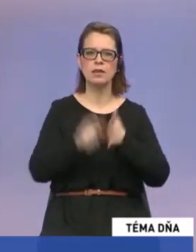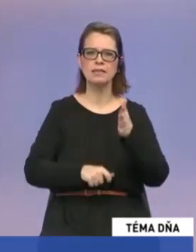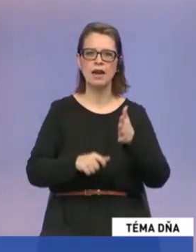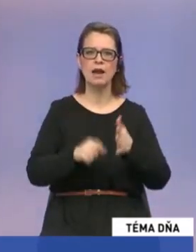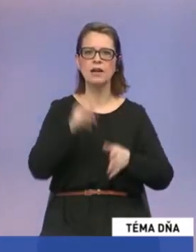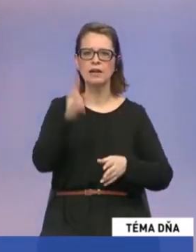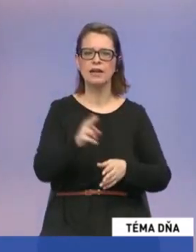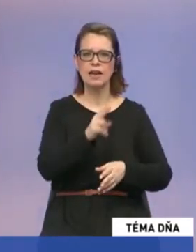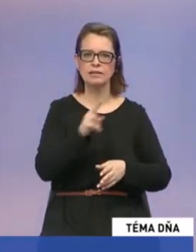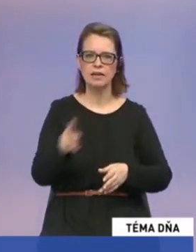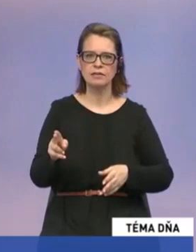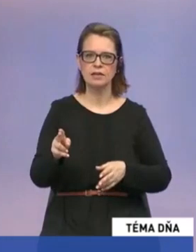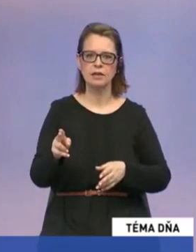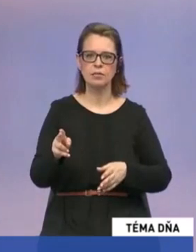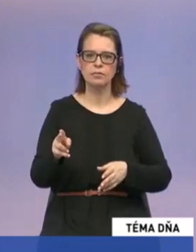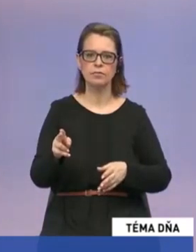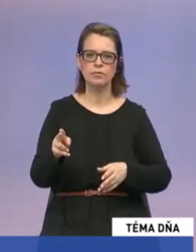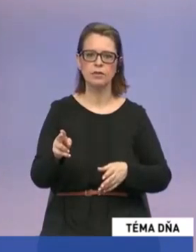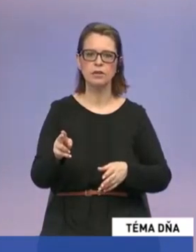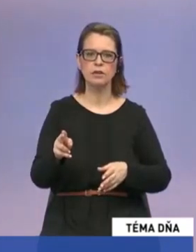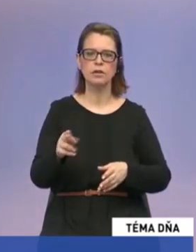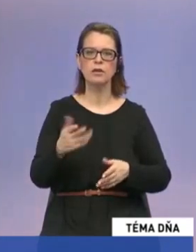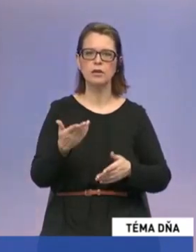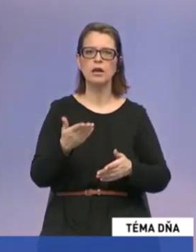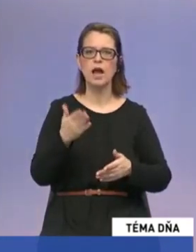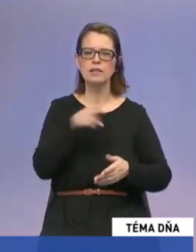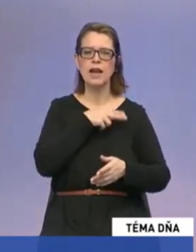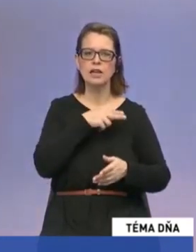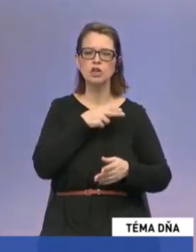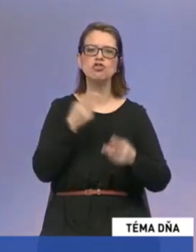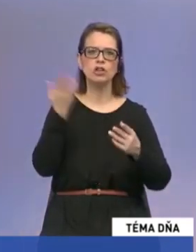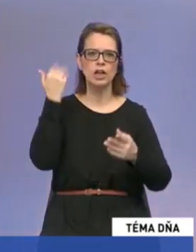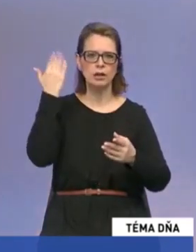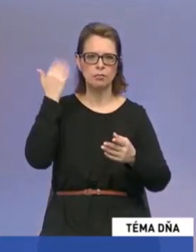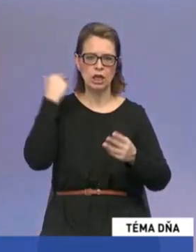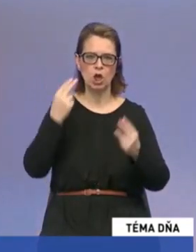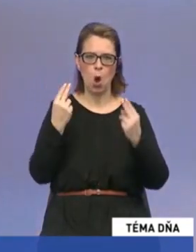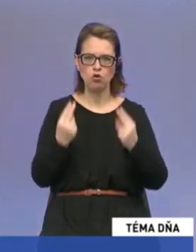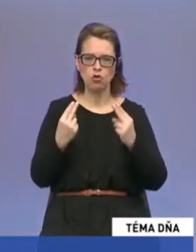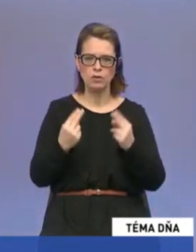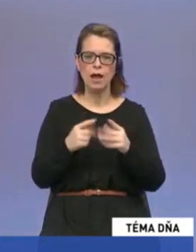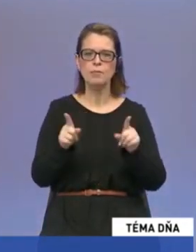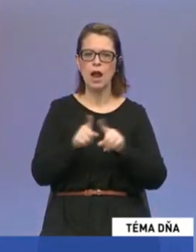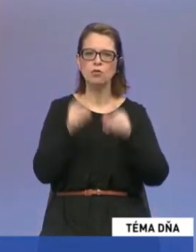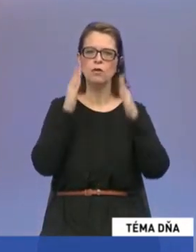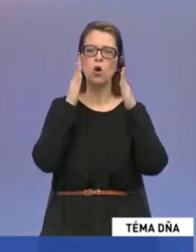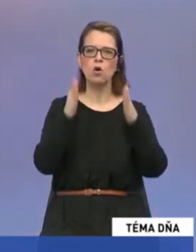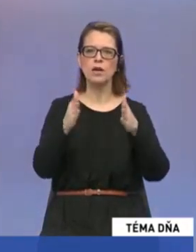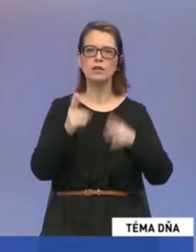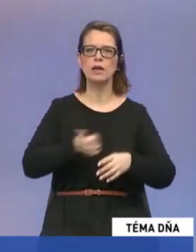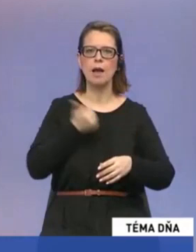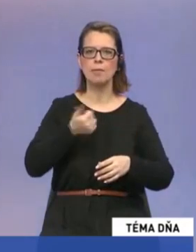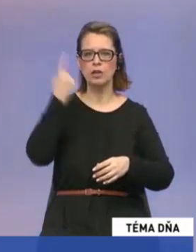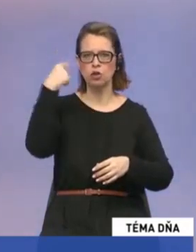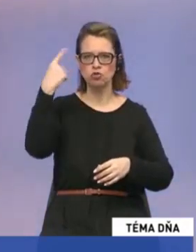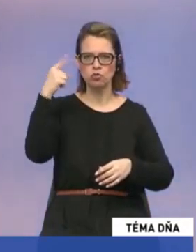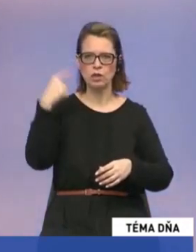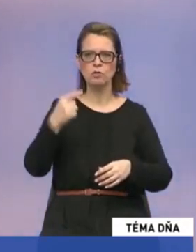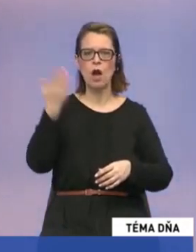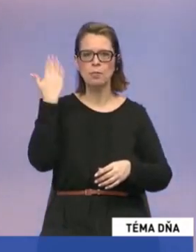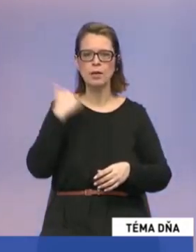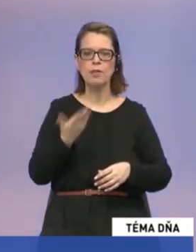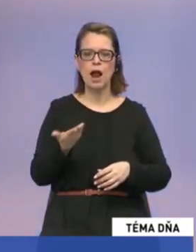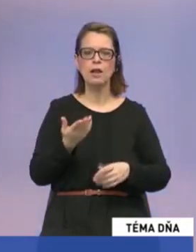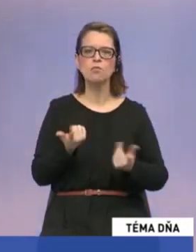kresťanskými v prvom rade a tradičnými hodnotami, ale taktiež orientáciou na mladých študentov, aby mali